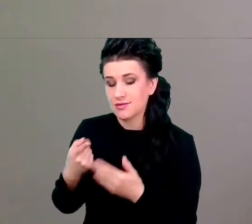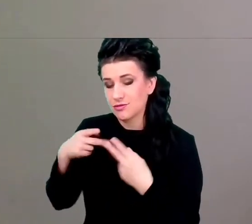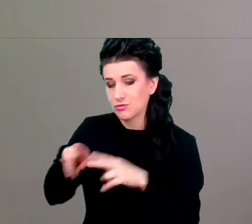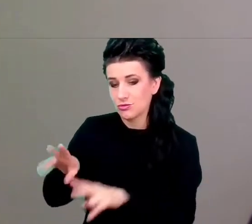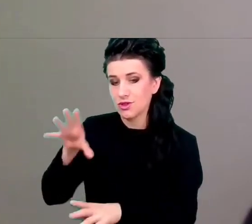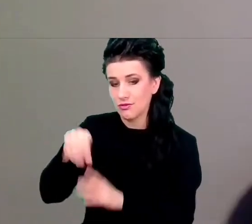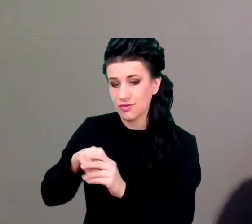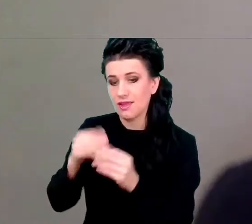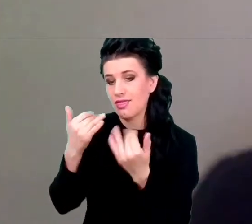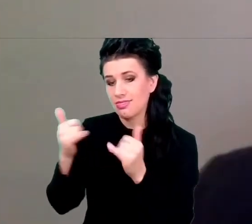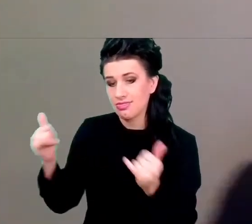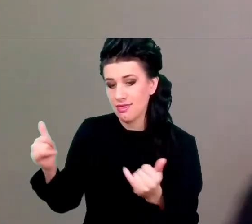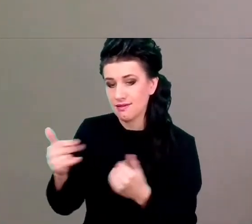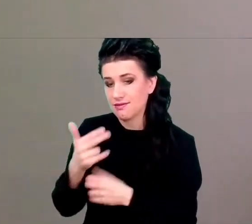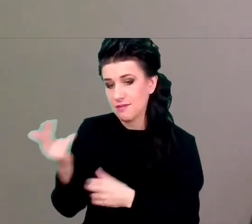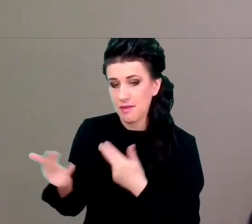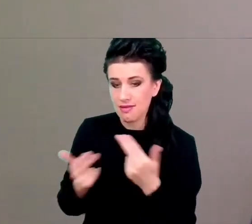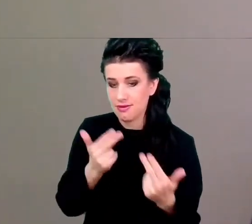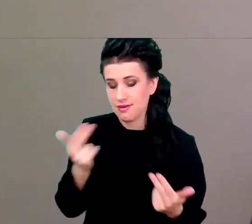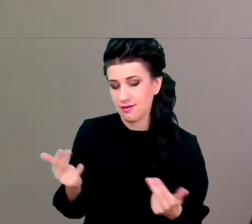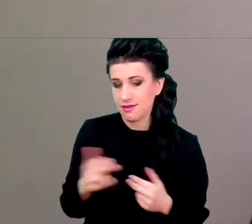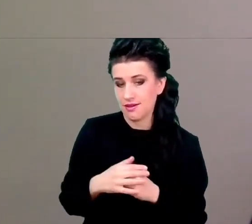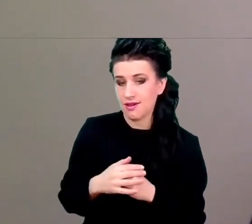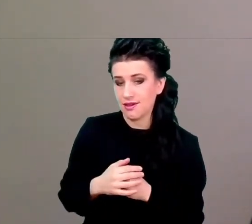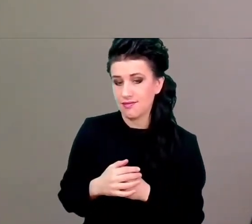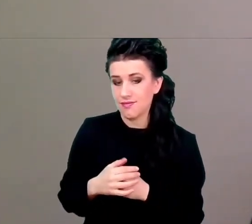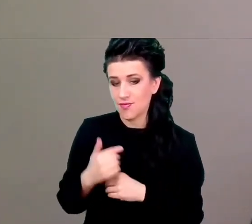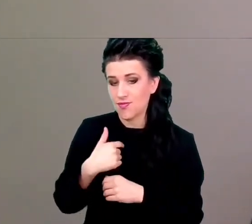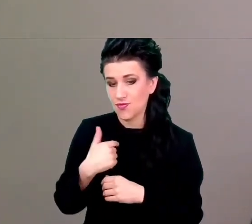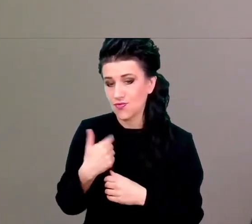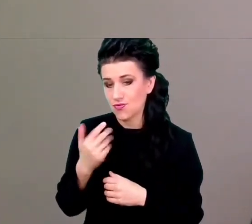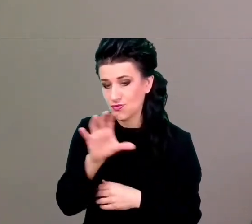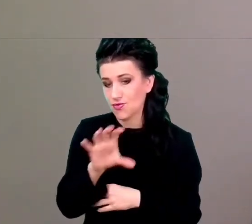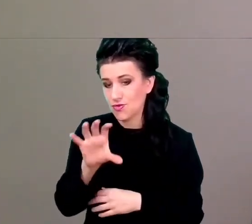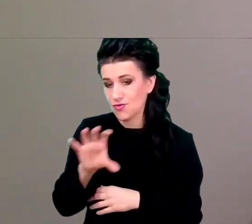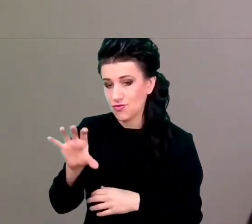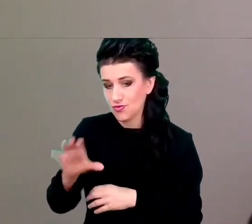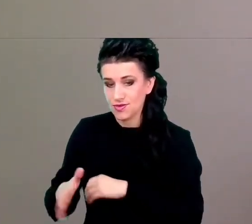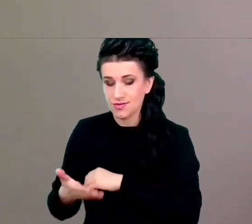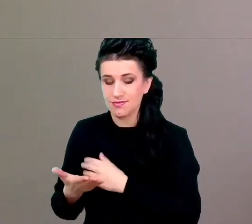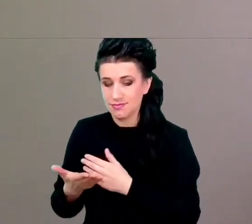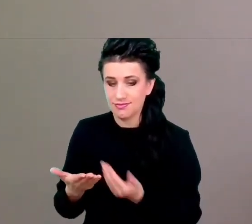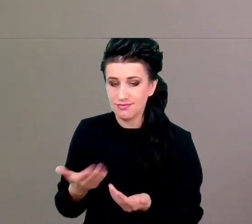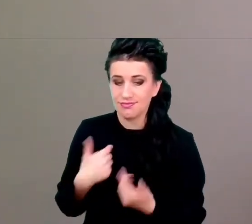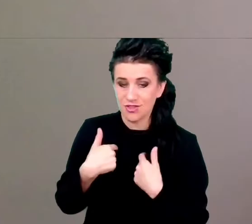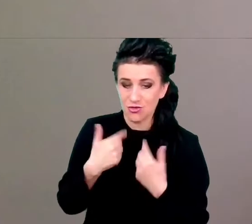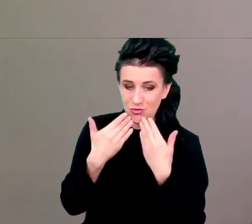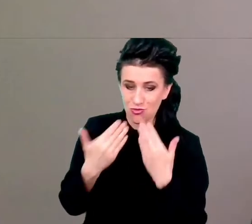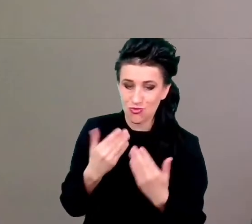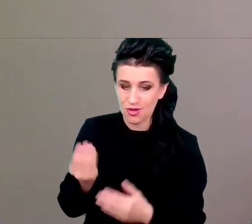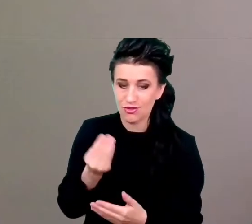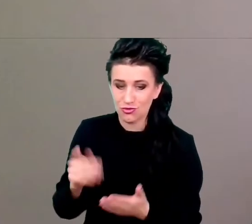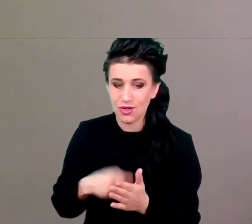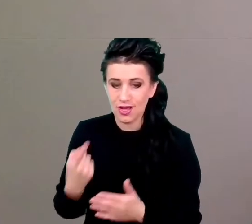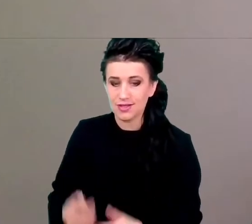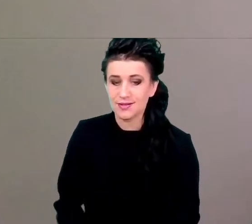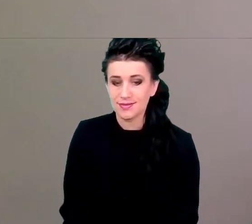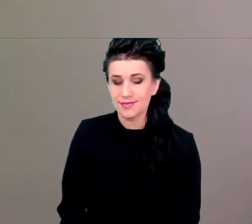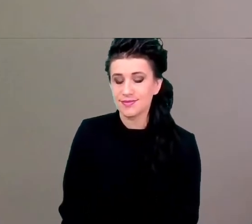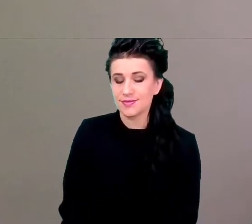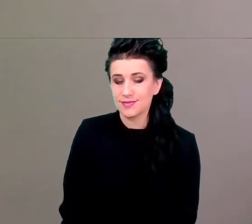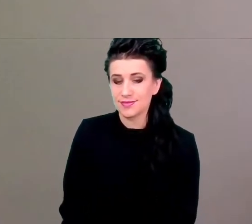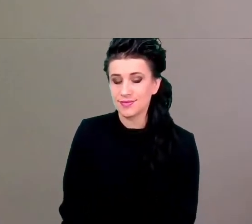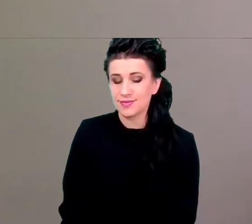w jakiejś innej tematyce albo rozszerzyć tą, którą teraz poruszaliśmy. Jeszcze raz bardzo, bardzo dziękuję i